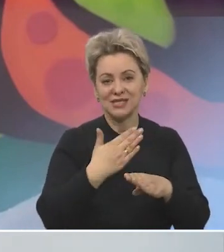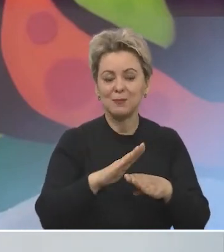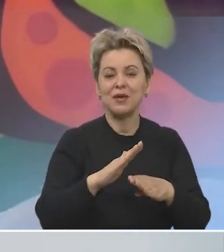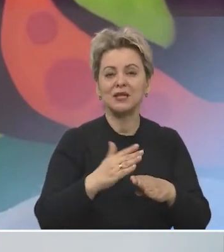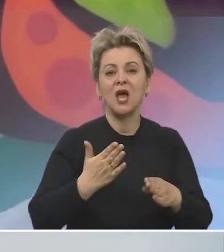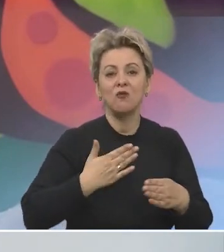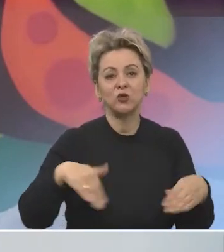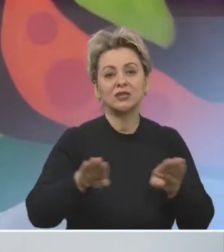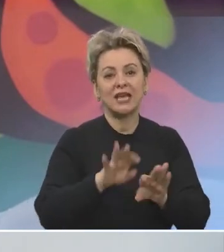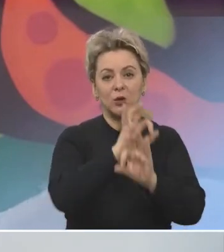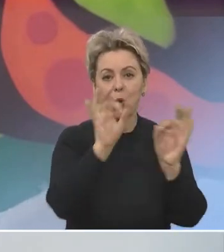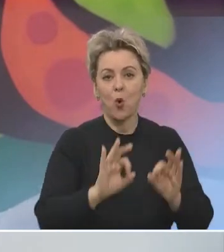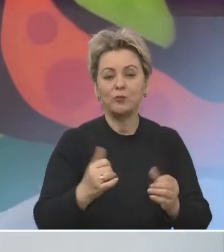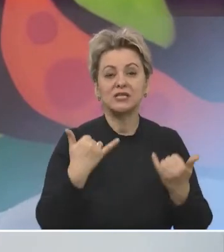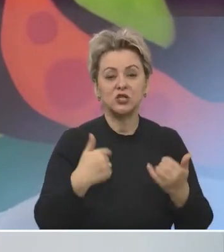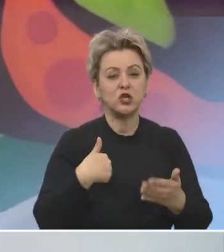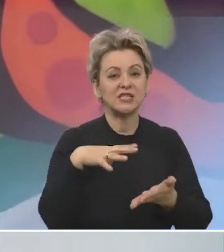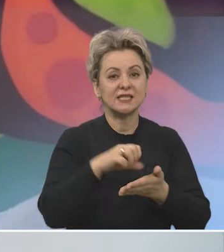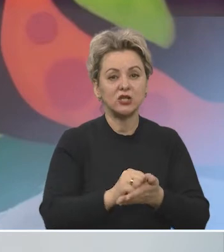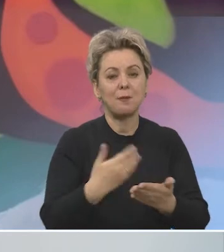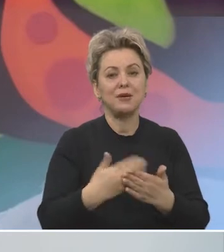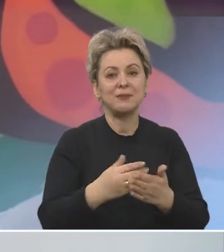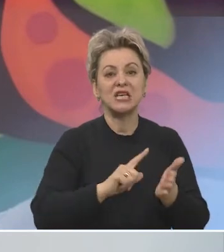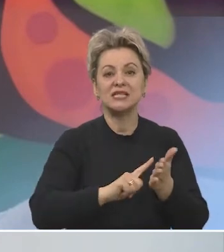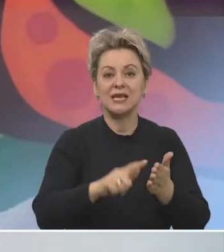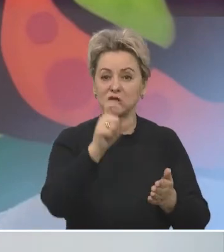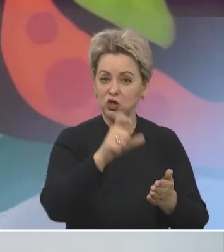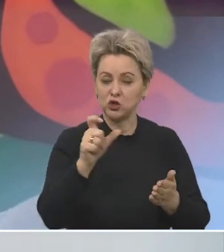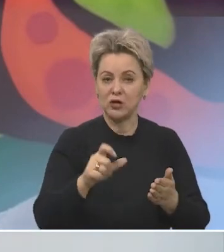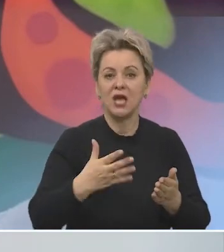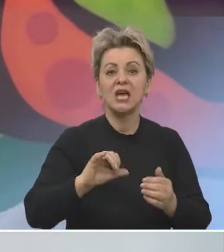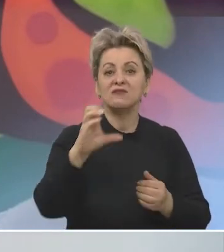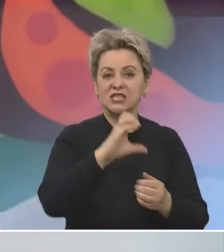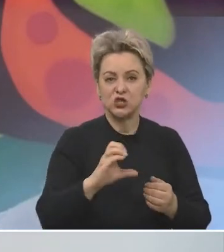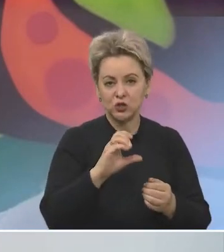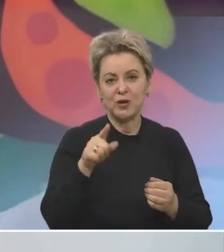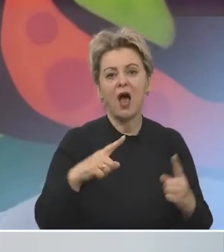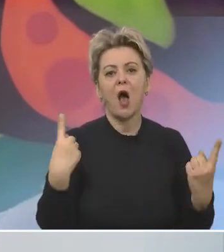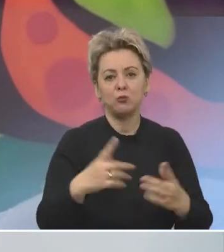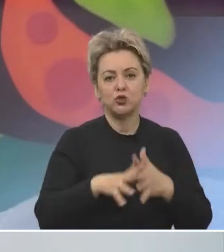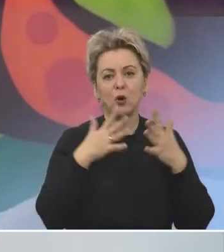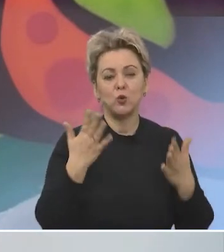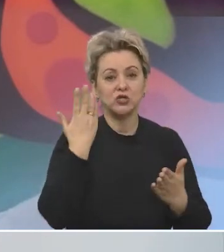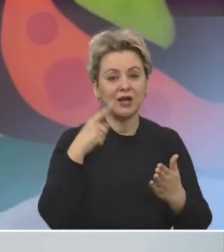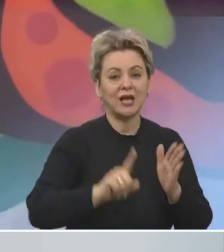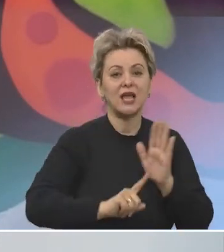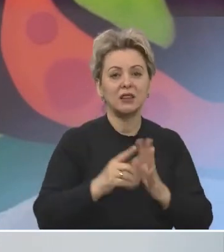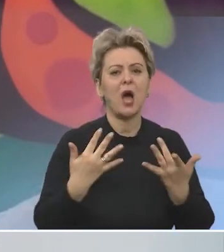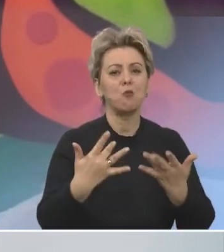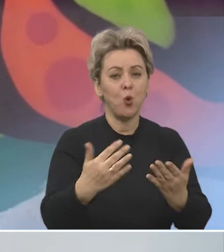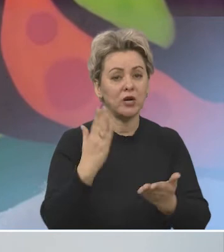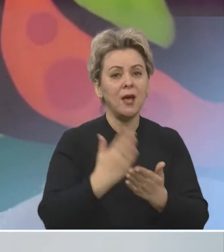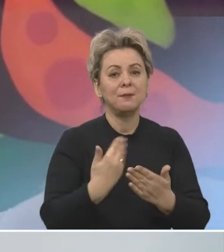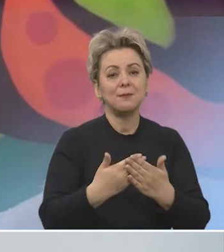постепенные. Вот таким образом. Сейчас у меня занимается около 70 человек. Но в сентябре их обычно больше, когда у нас